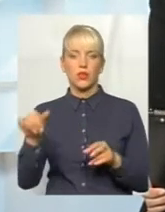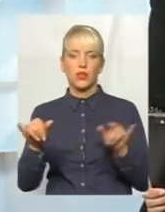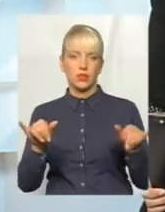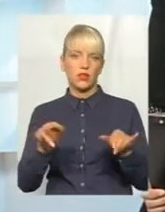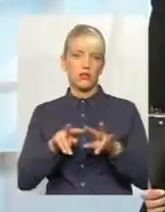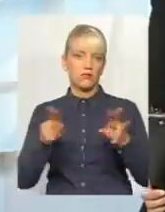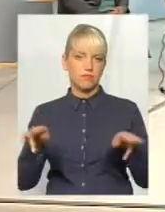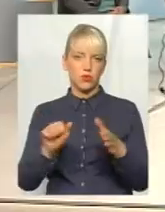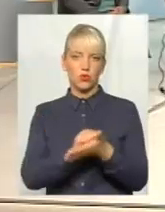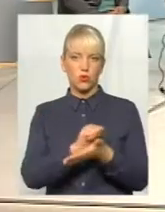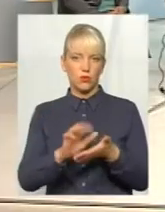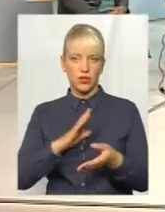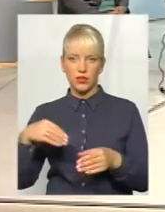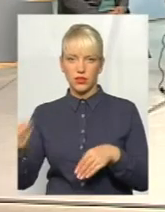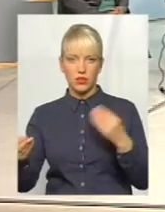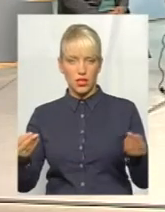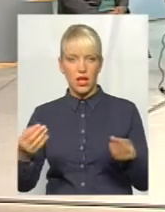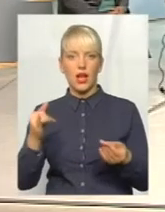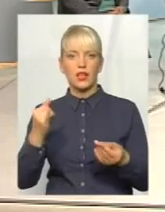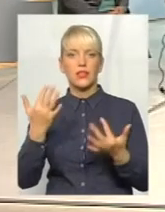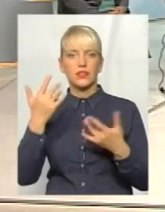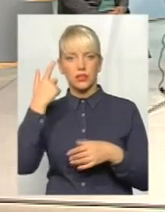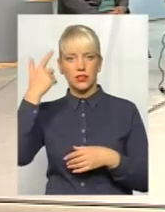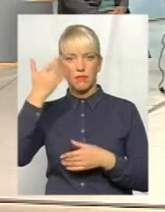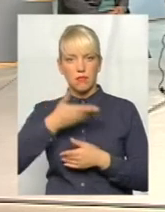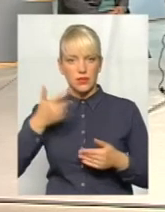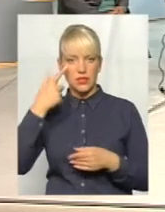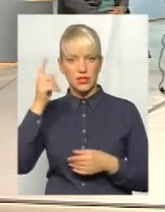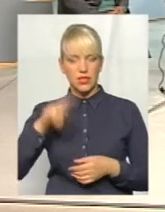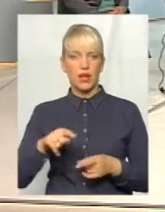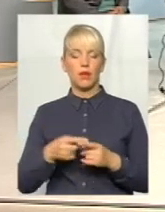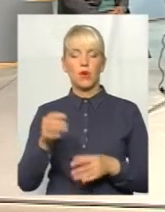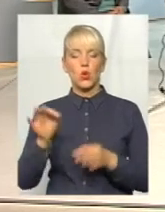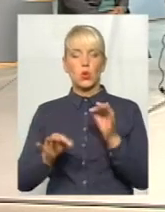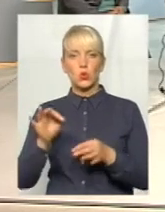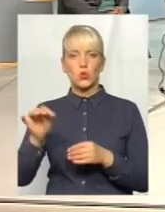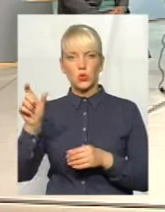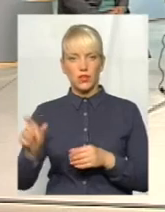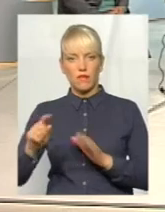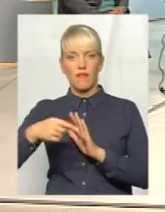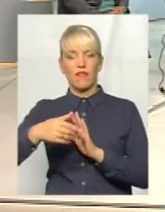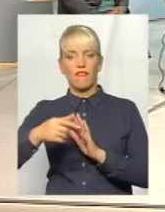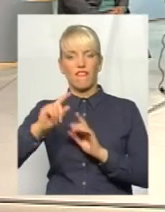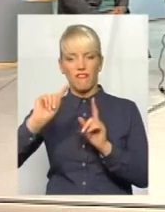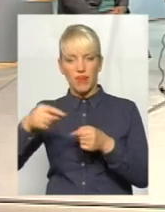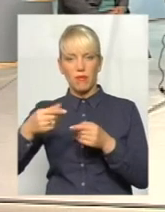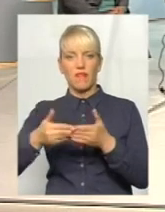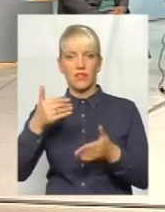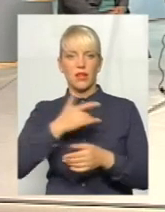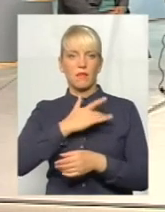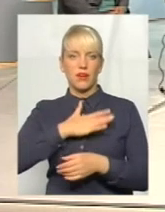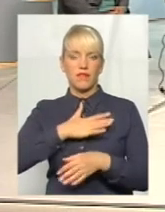Тобто, і наскільки ми знаємо, так суддя вимагала все ж таки від Приватбанку і